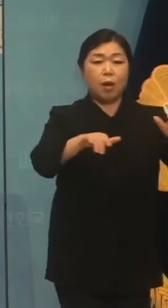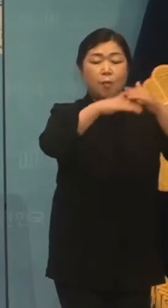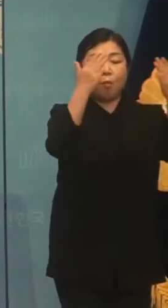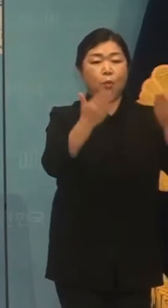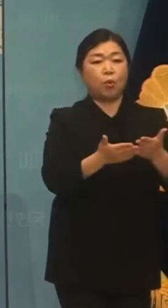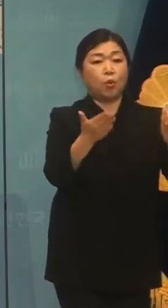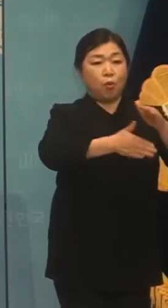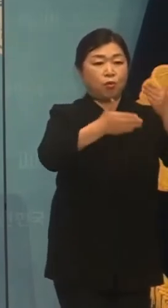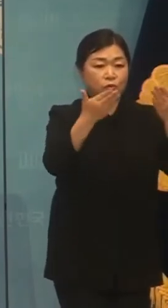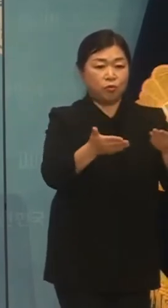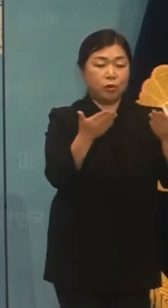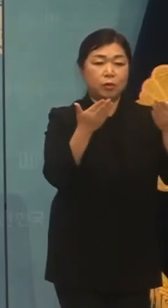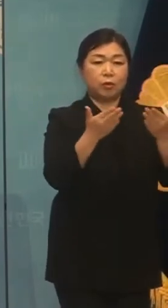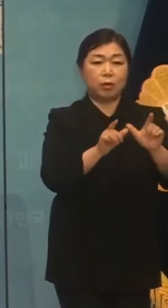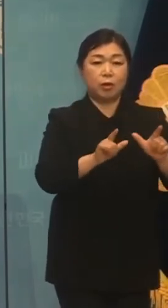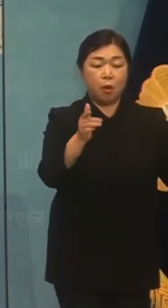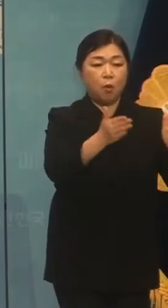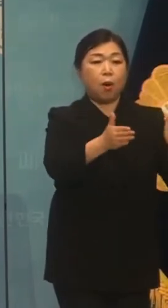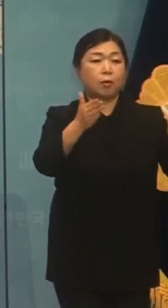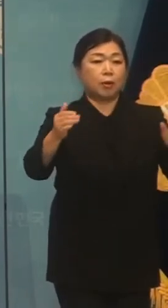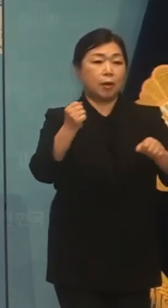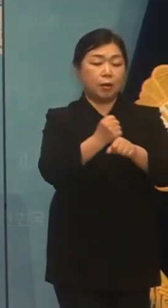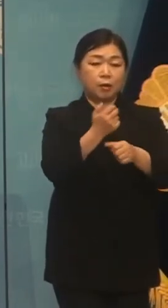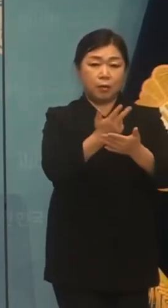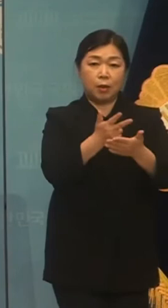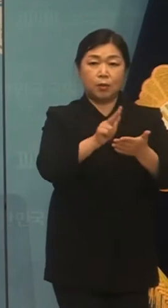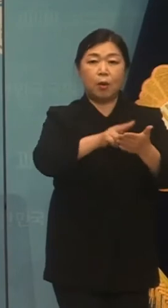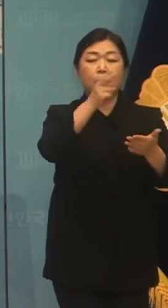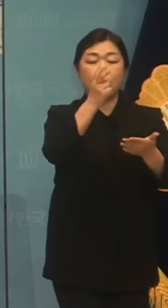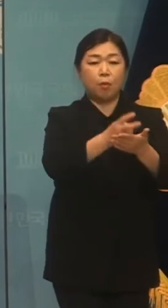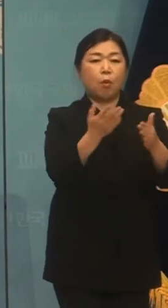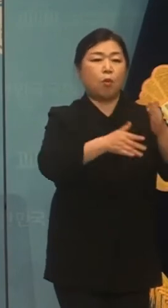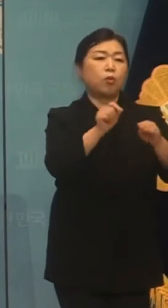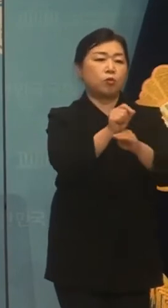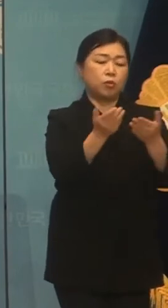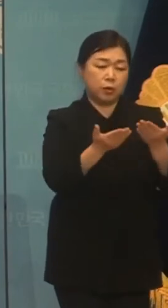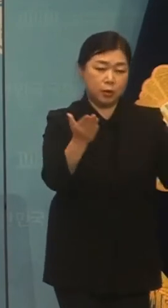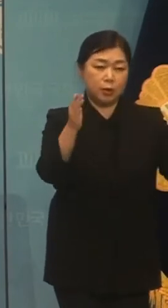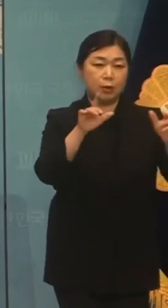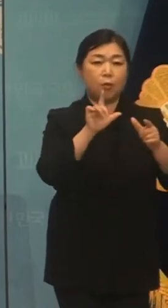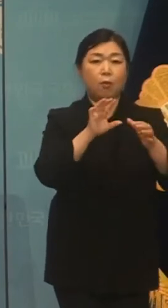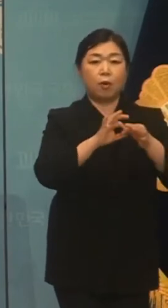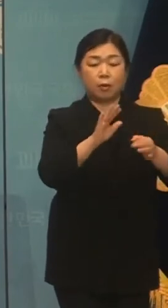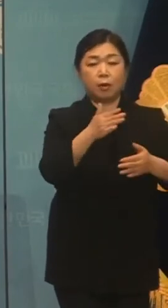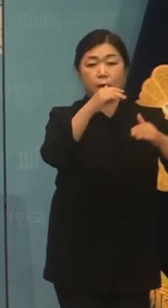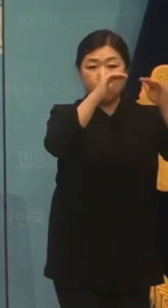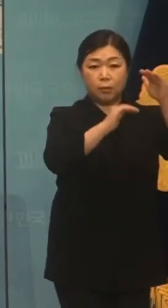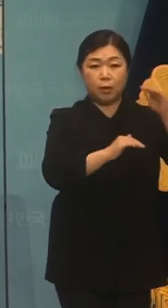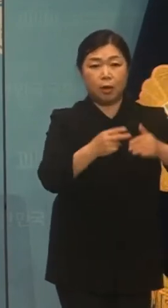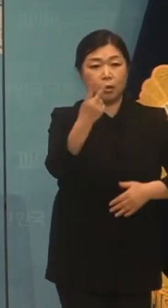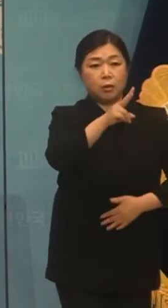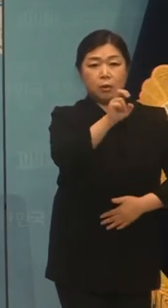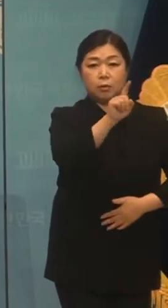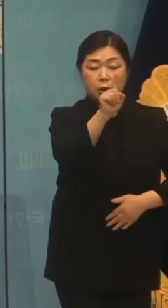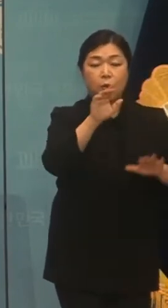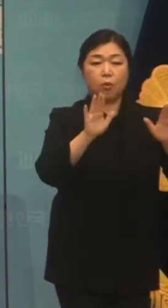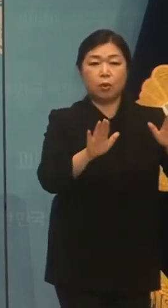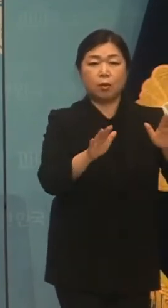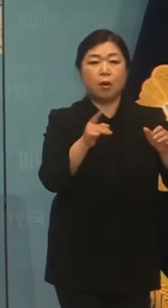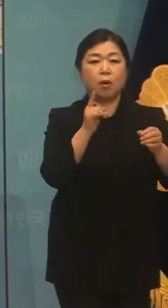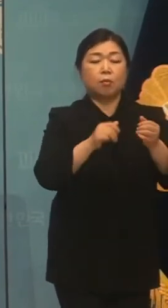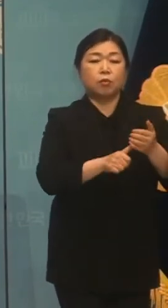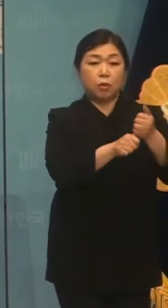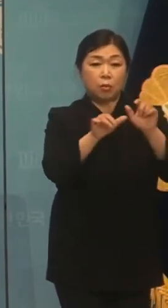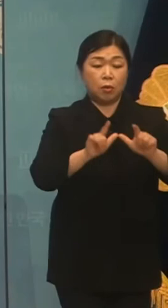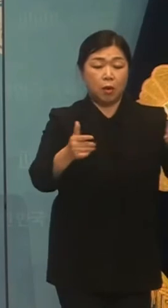공휴일로 확대하는 재정도만인 공휴일에 관한 공휴일안이 제출되었습니다. 참고로 2021년대 올해는 부촌이 모순